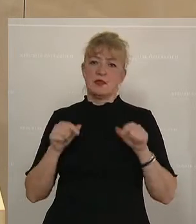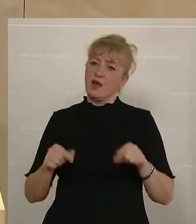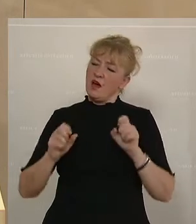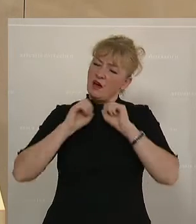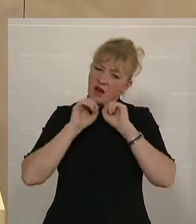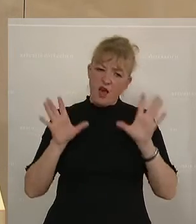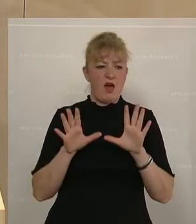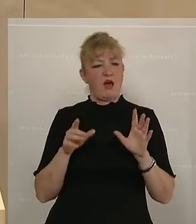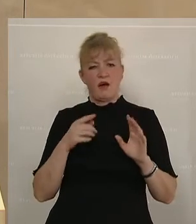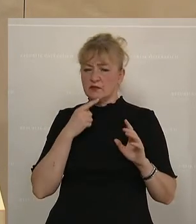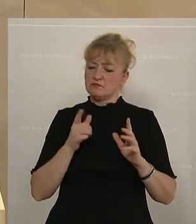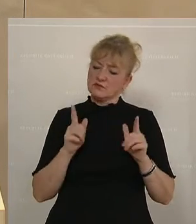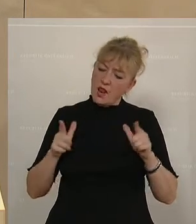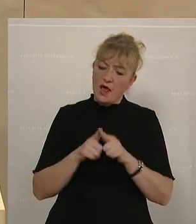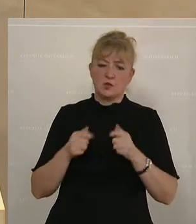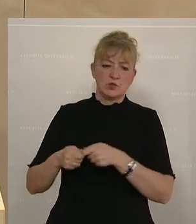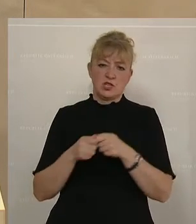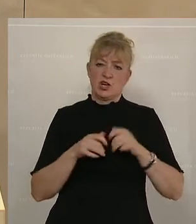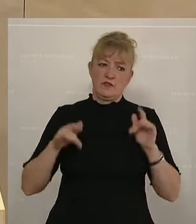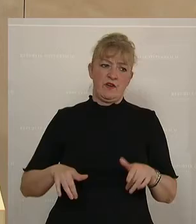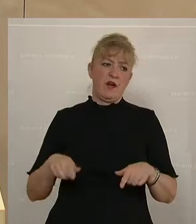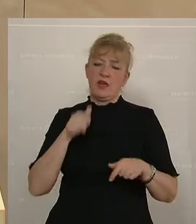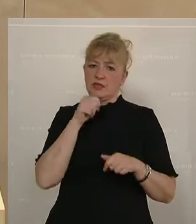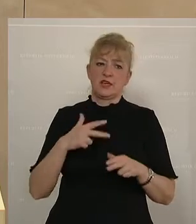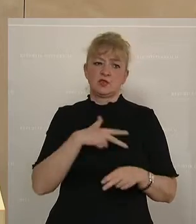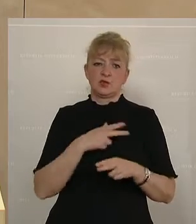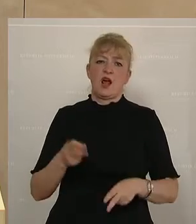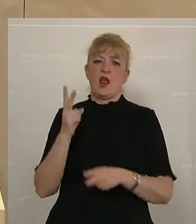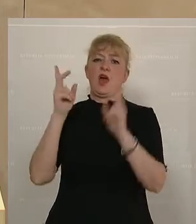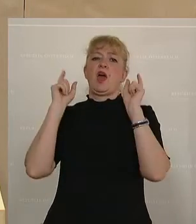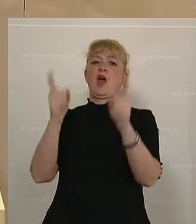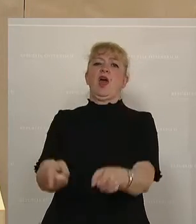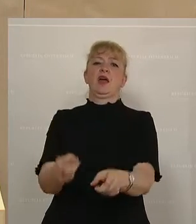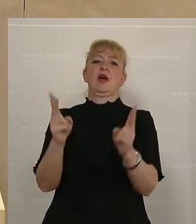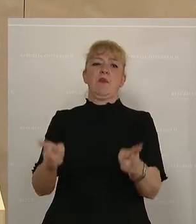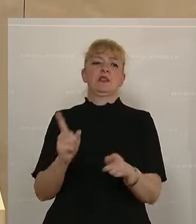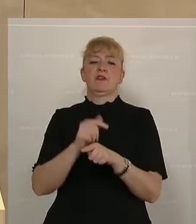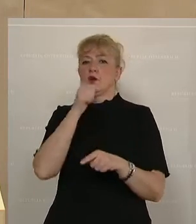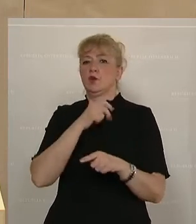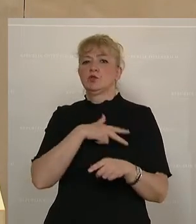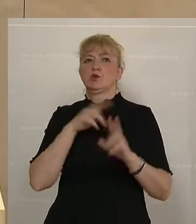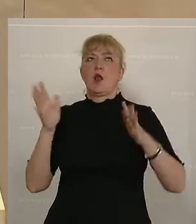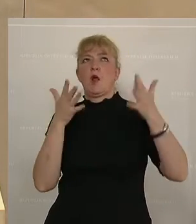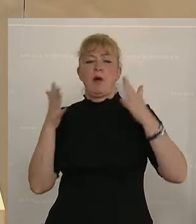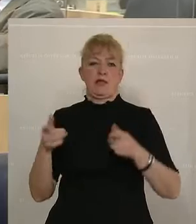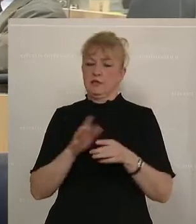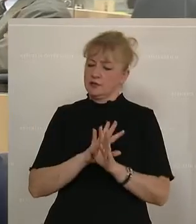klar eine Leistungsgesellschaft in Österreich haben und hier keine soziale Hängematte aller grüner Sozialromantik wieder neu entsteht.